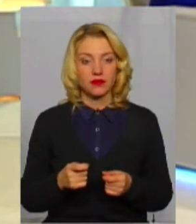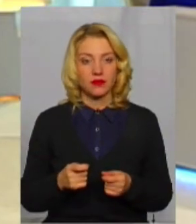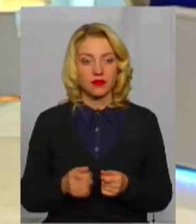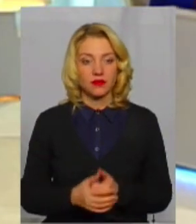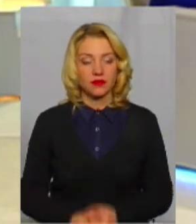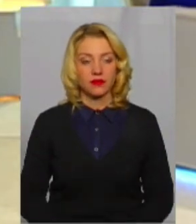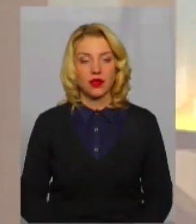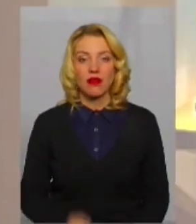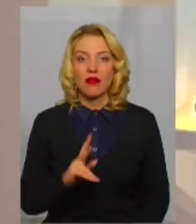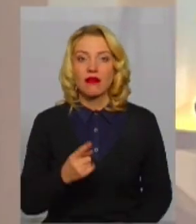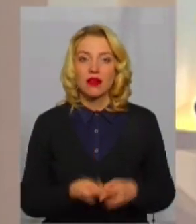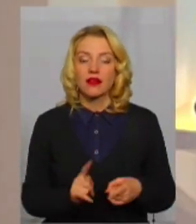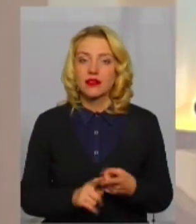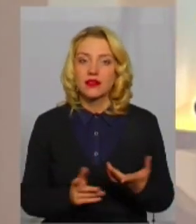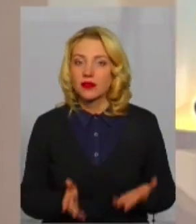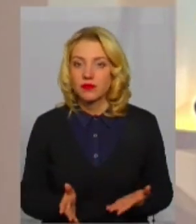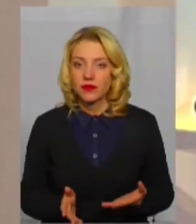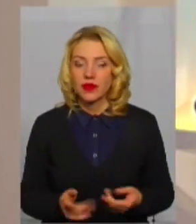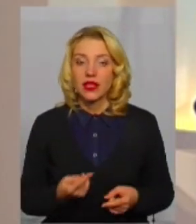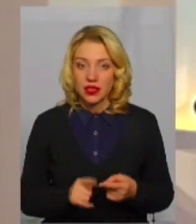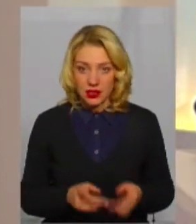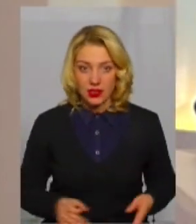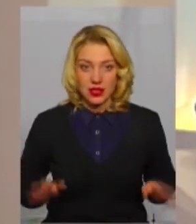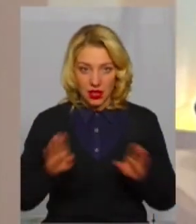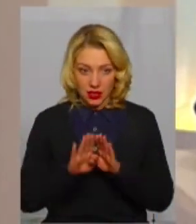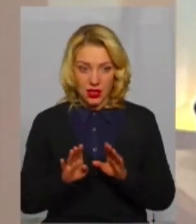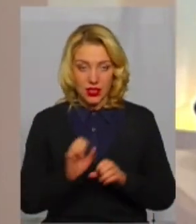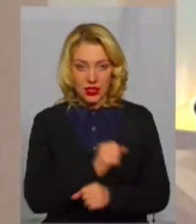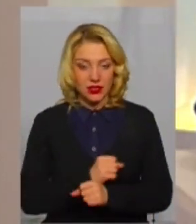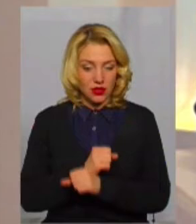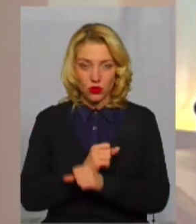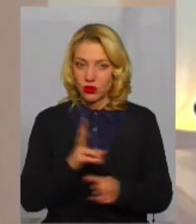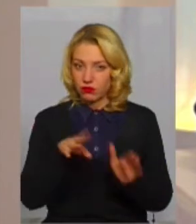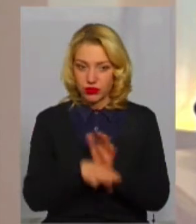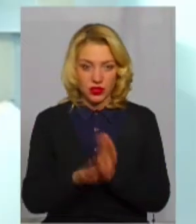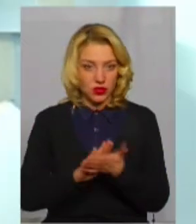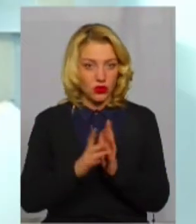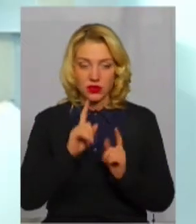Як з цим? Закриття санаторіїв не погіршить ситуацію?